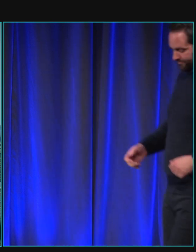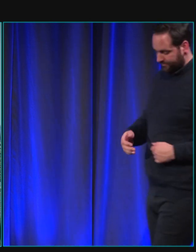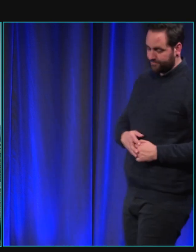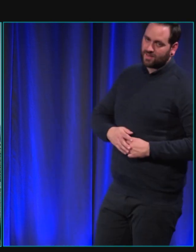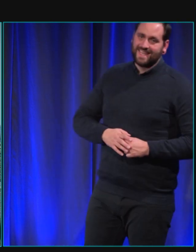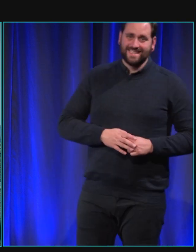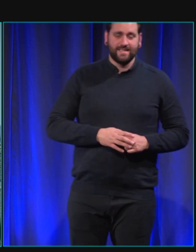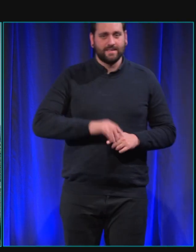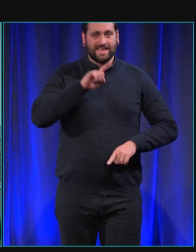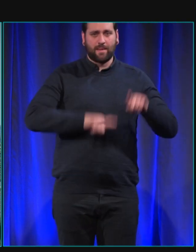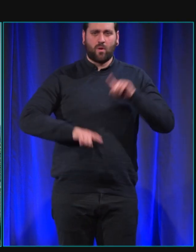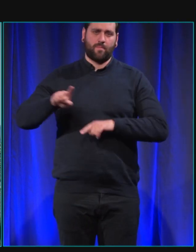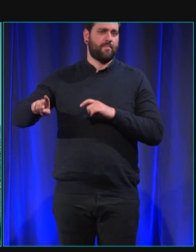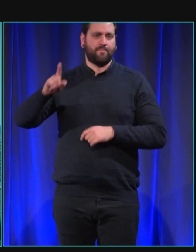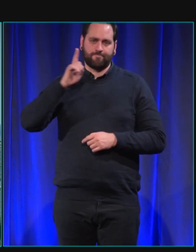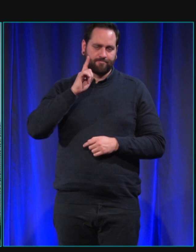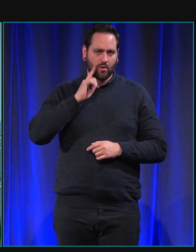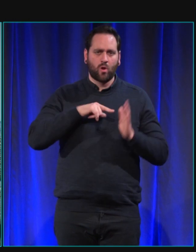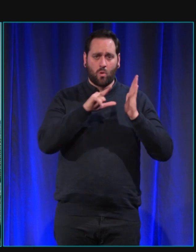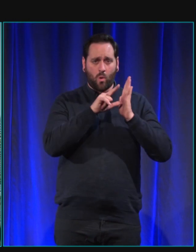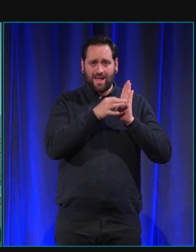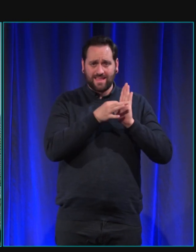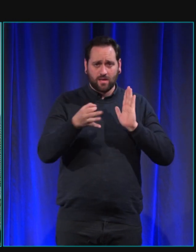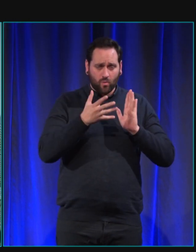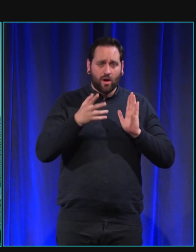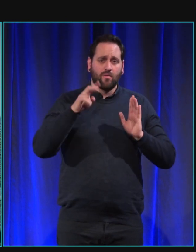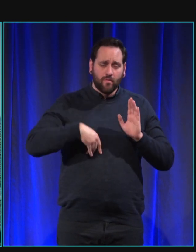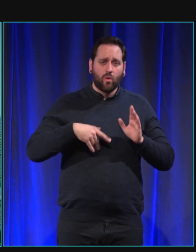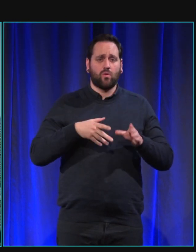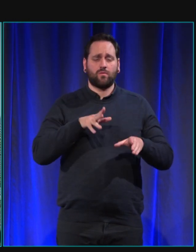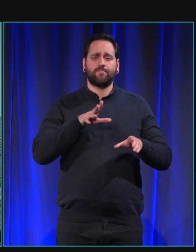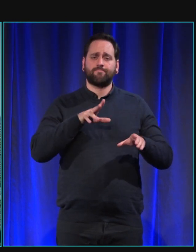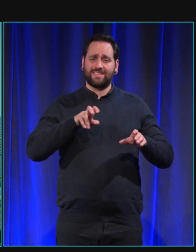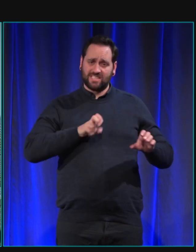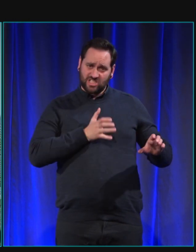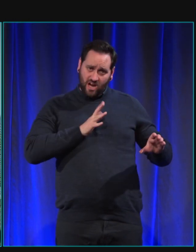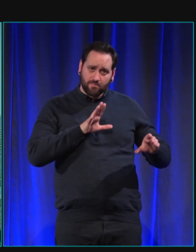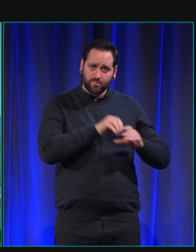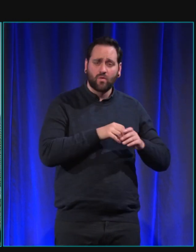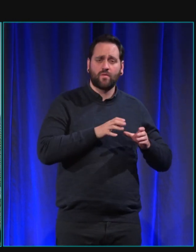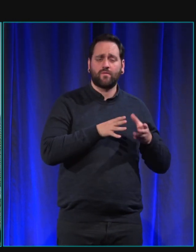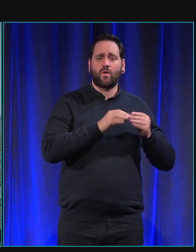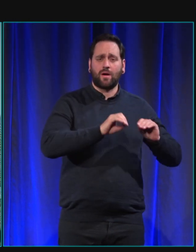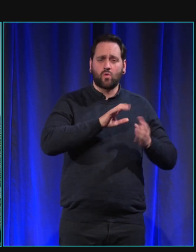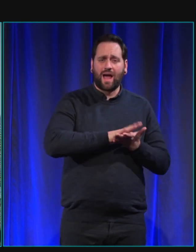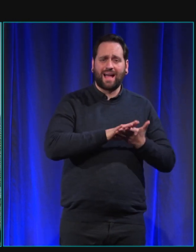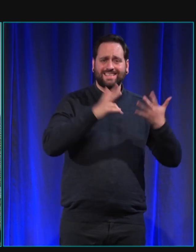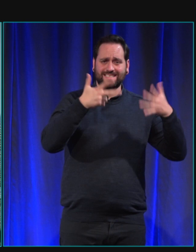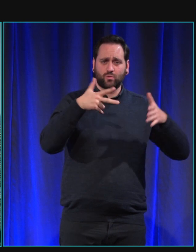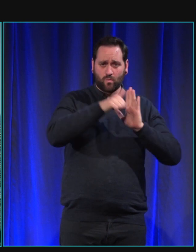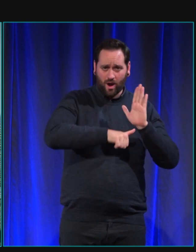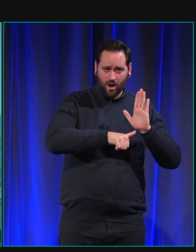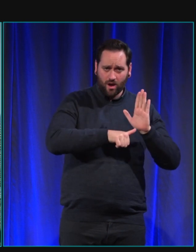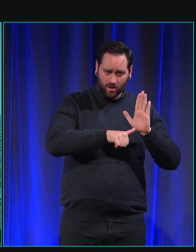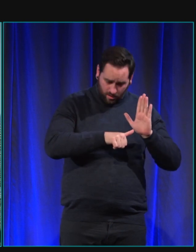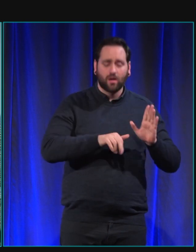mois pour son entrée en formation et qu'il soit remis à deux ans donc on fait des chiens de propriétaires en effet des personnes qui ont